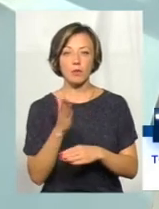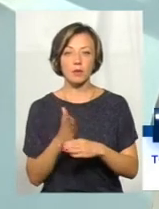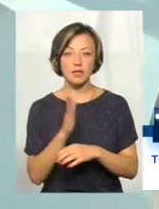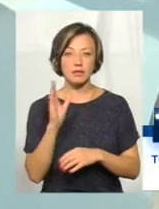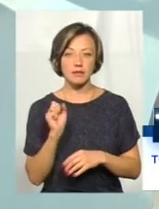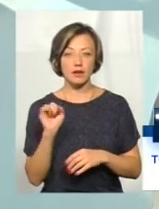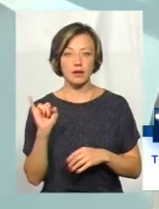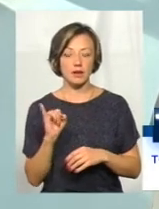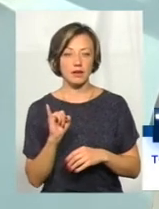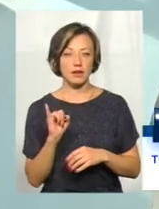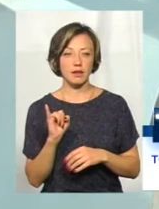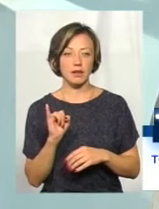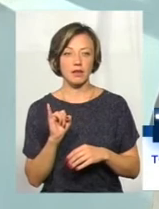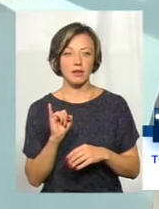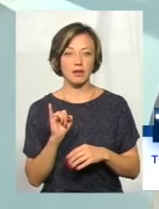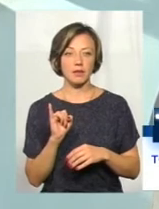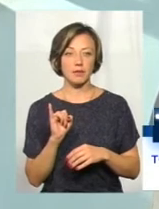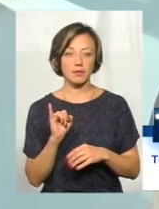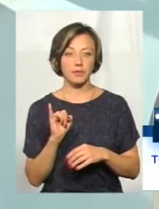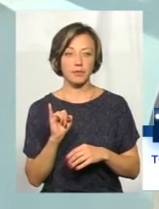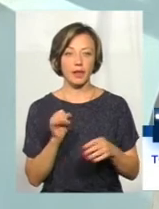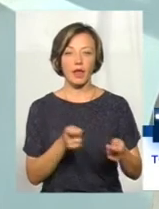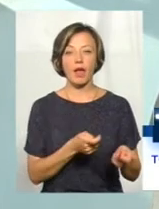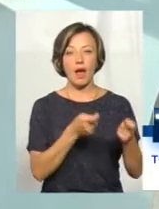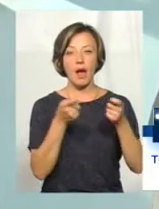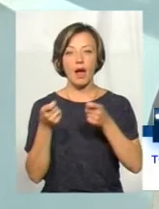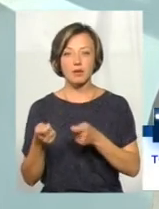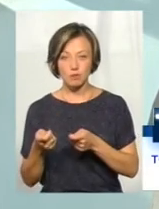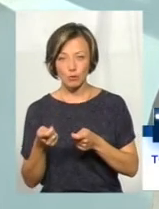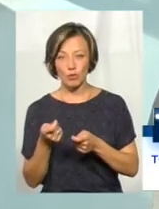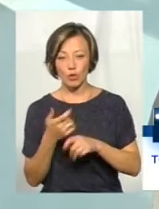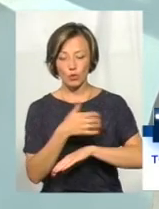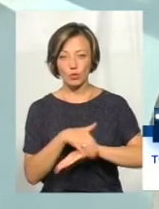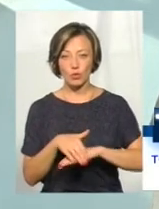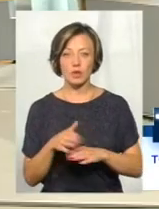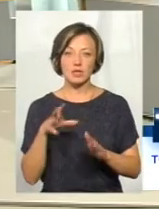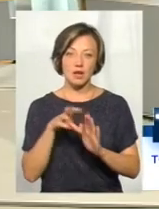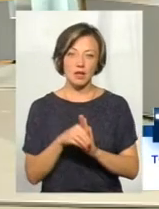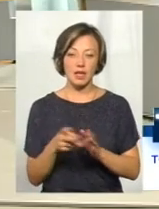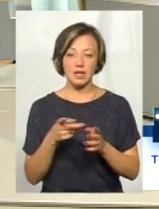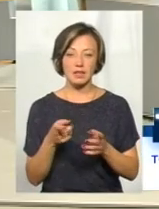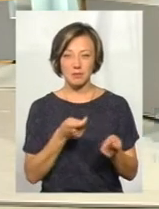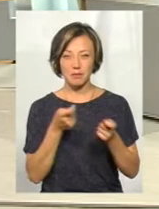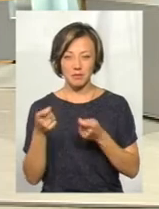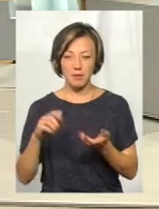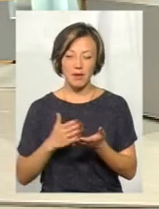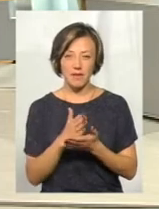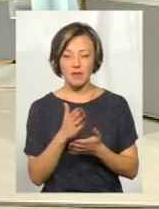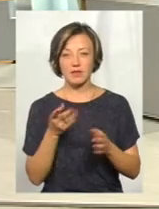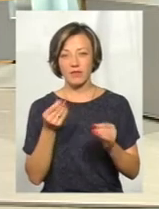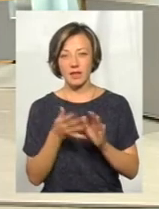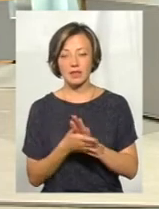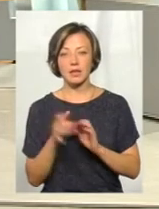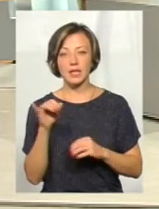і експорту, закладаються сюди якісь логістичні витрати і,